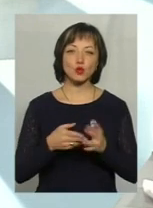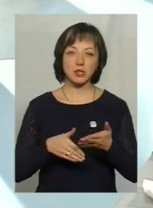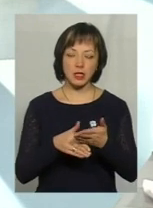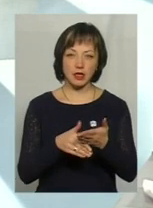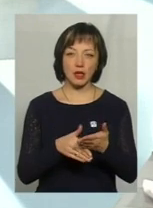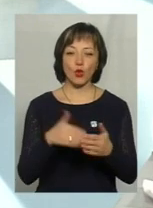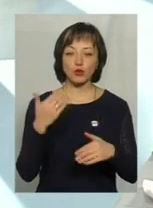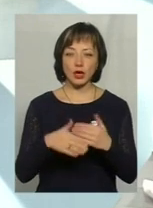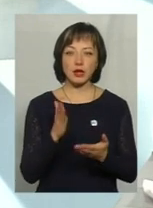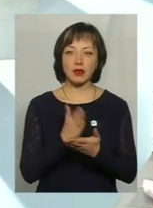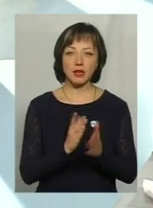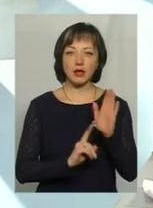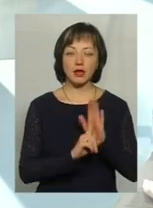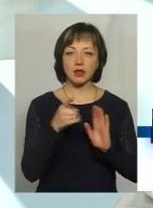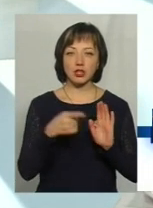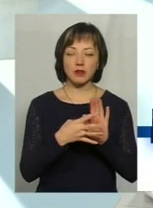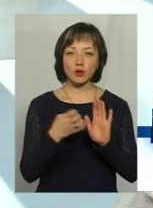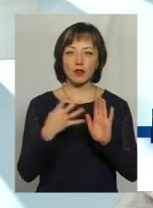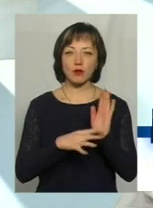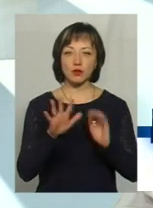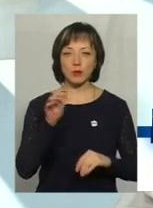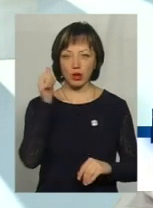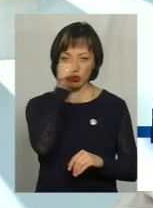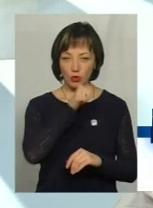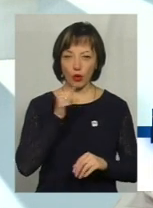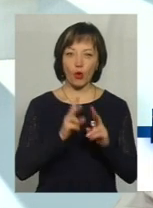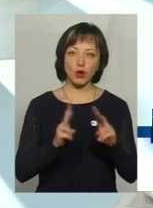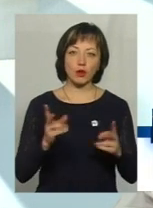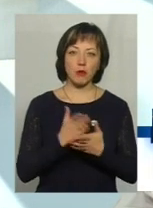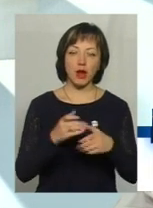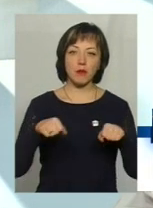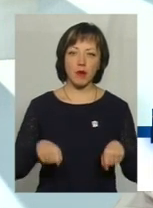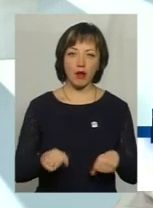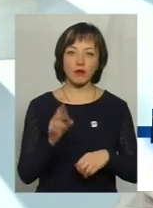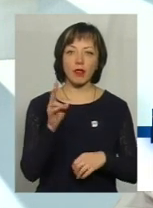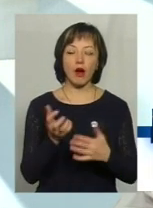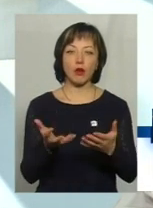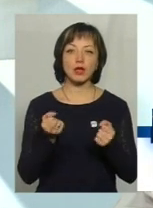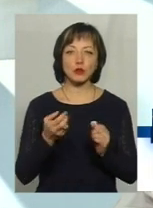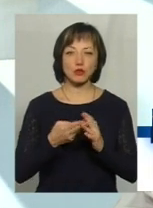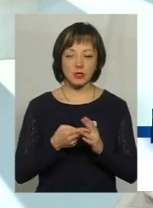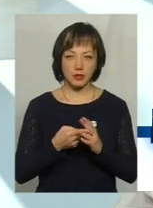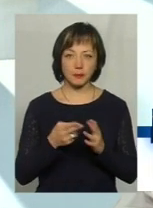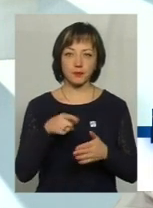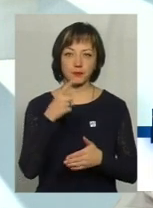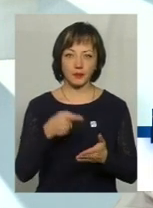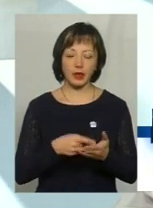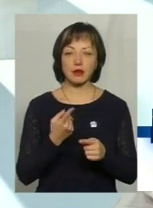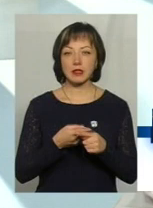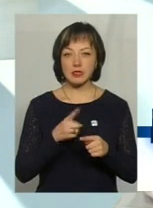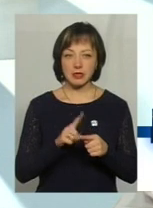яка вже існує з 1995 року. Ну, хто має право на отримання субсидій? Розуміло, це